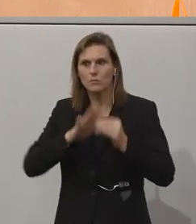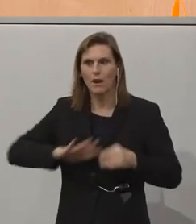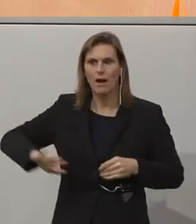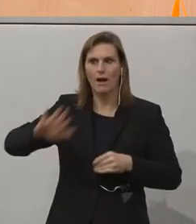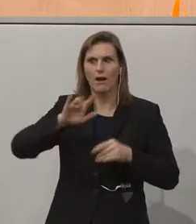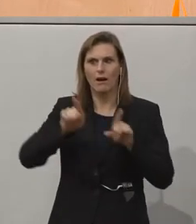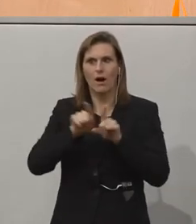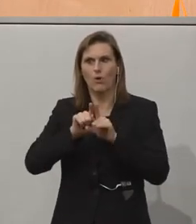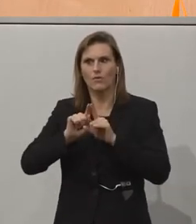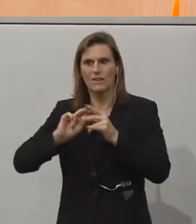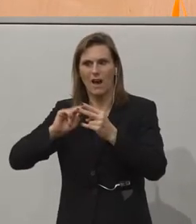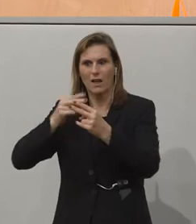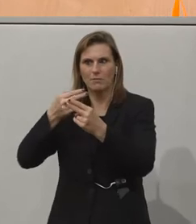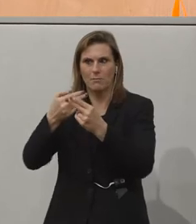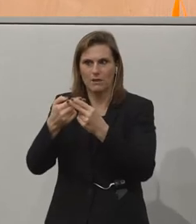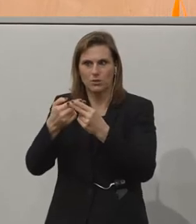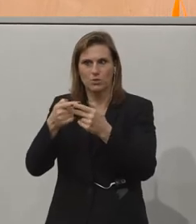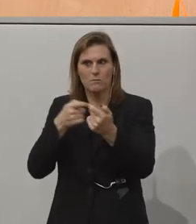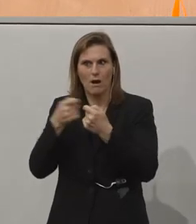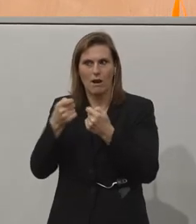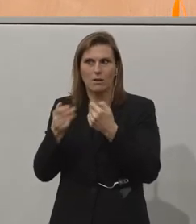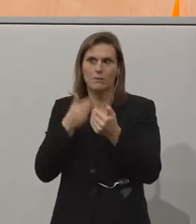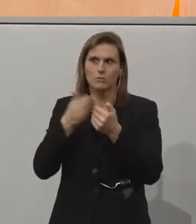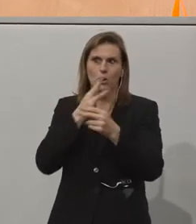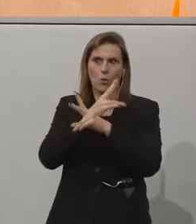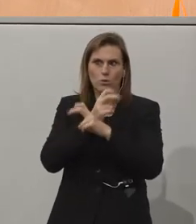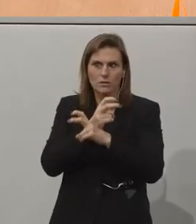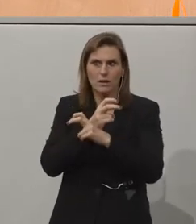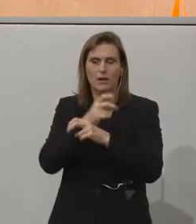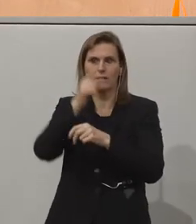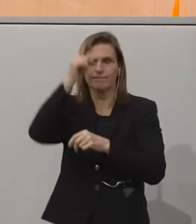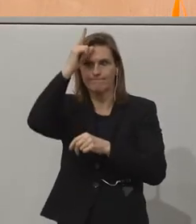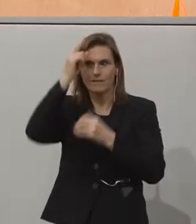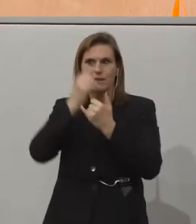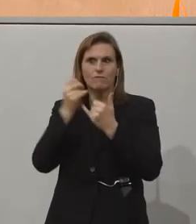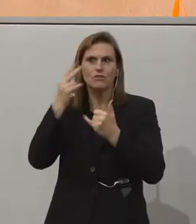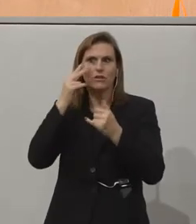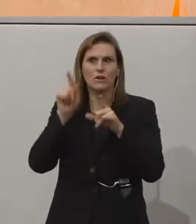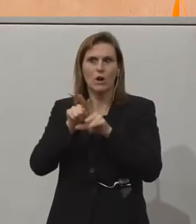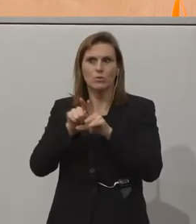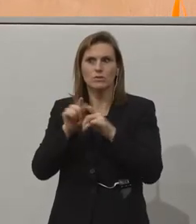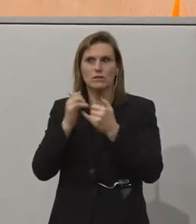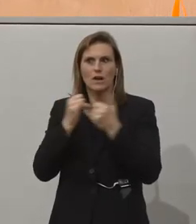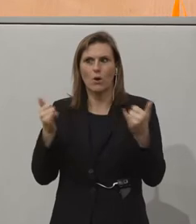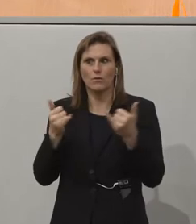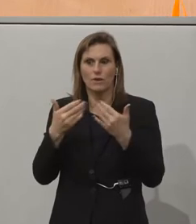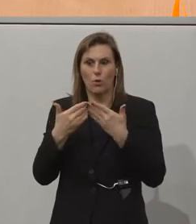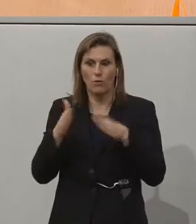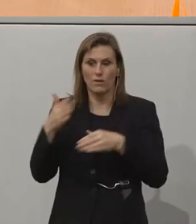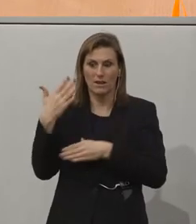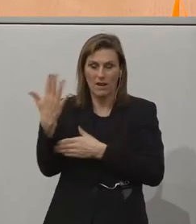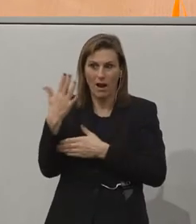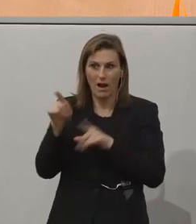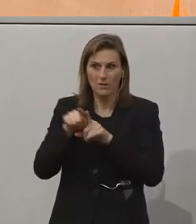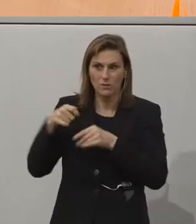up to the German market, to Austria? And is the support needed by the public hand, by the